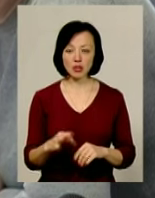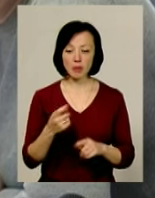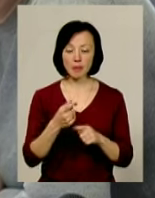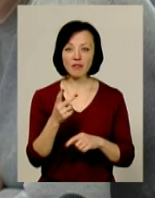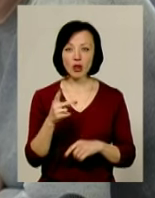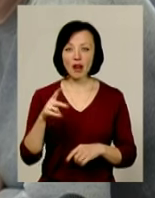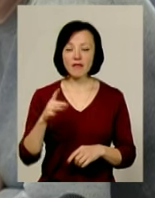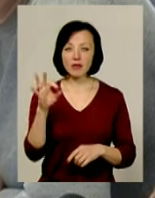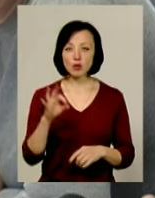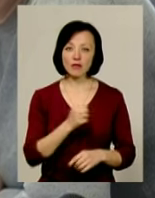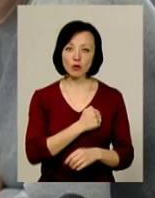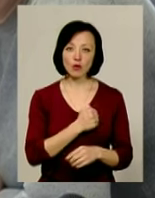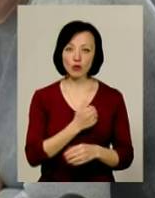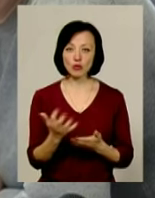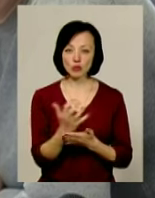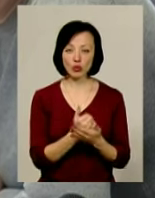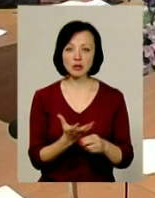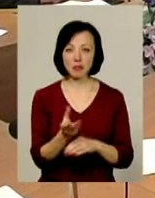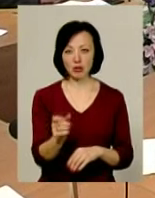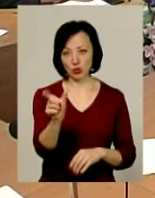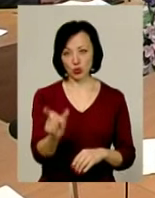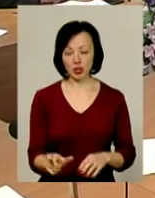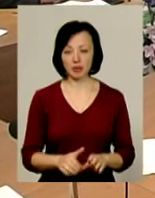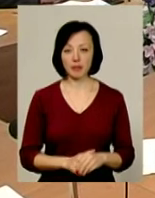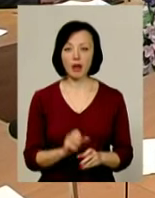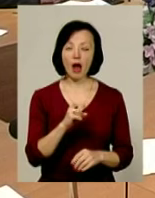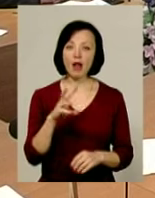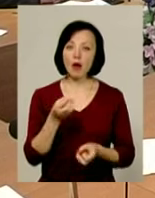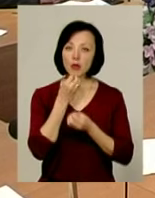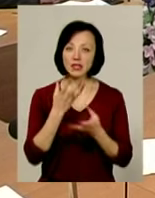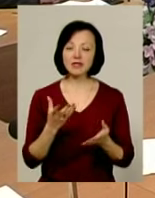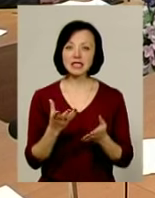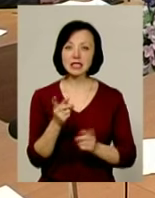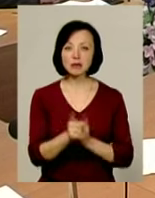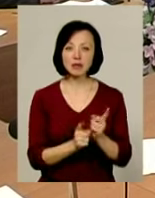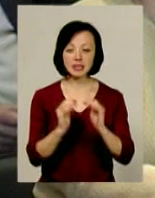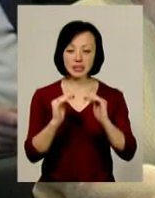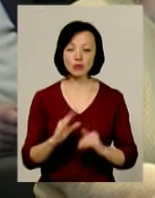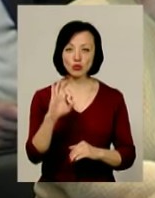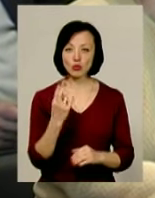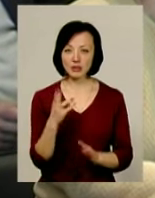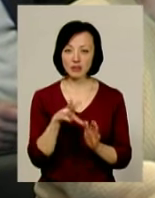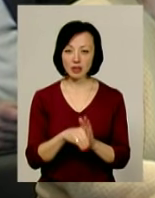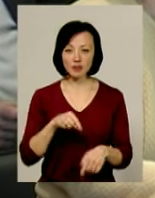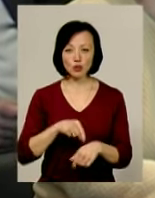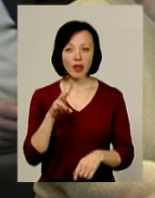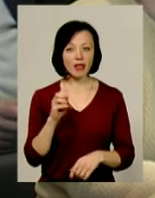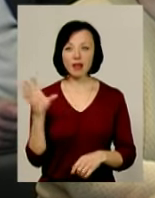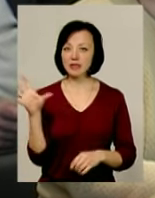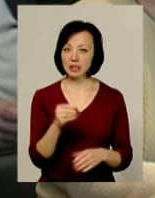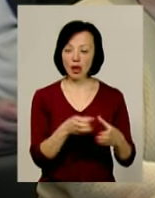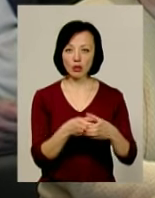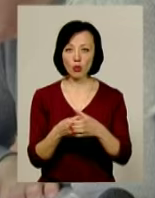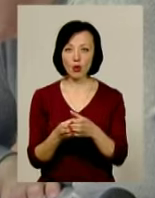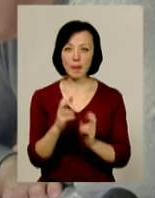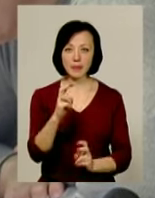,5% військового збору сплатить безпосередньо людина. Однак позитивні зміни від зниження єдиного соціального внеску відчують не всі категорії